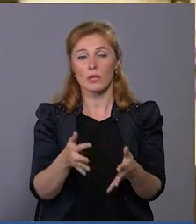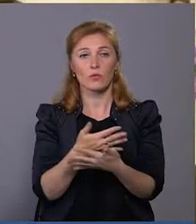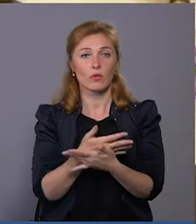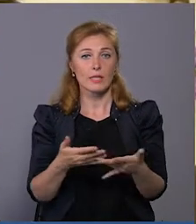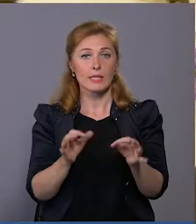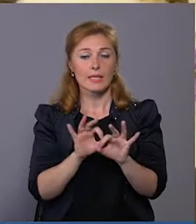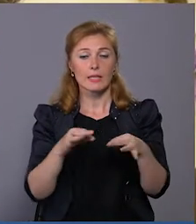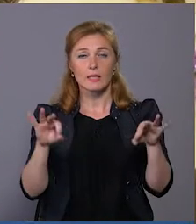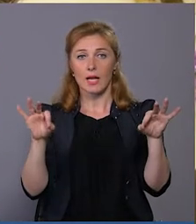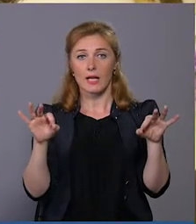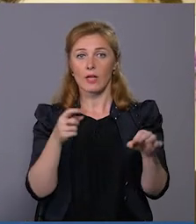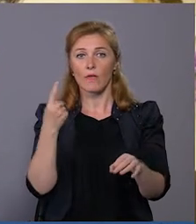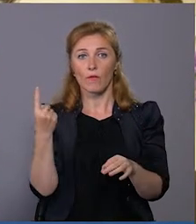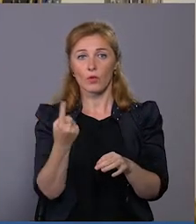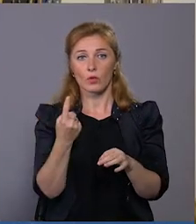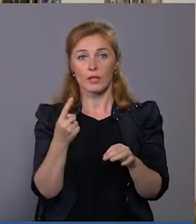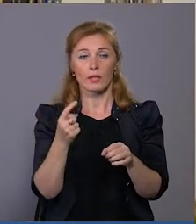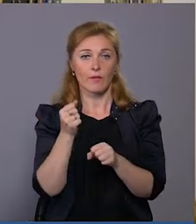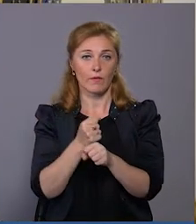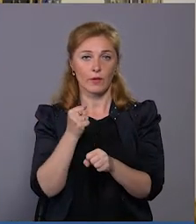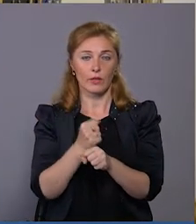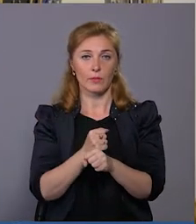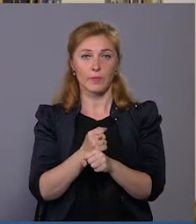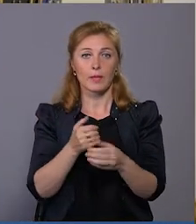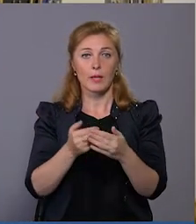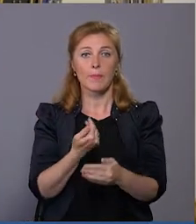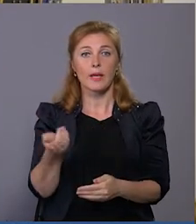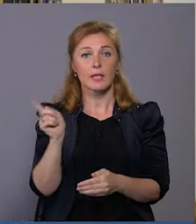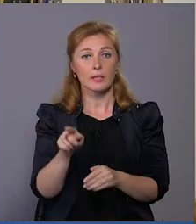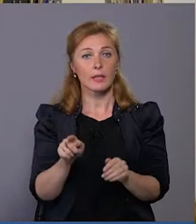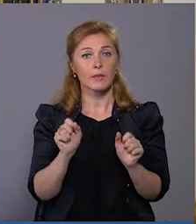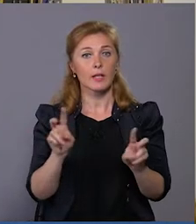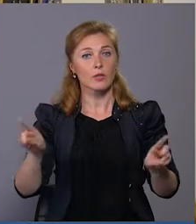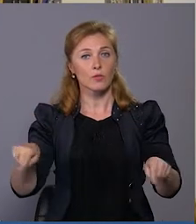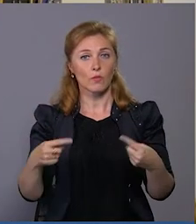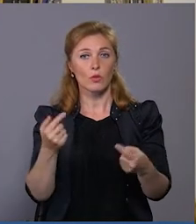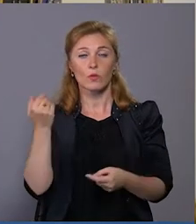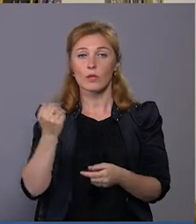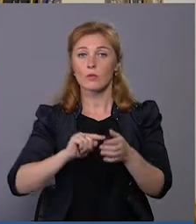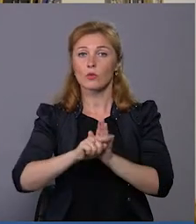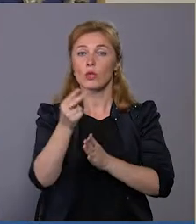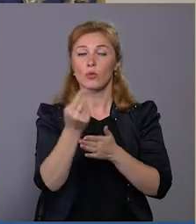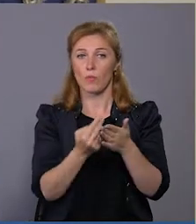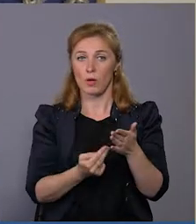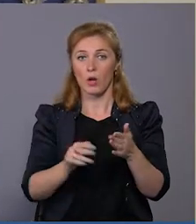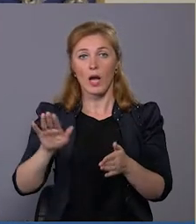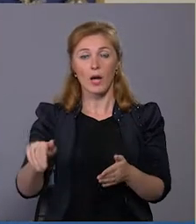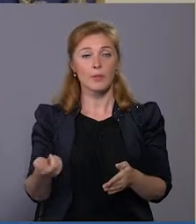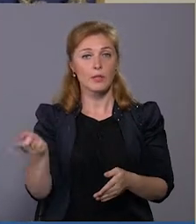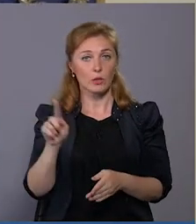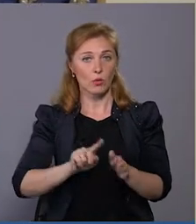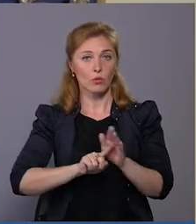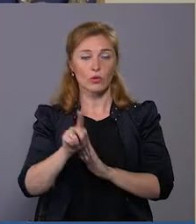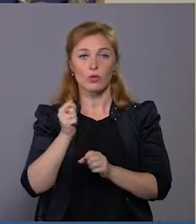в один цілий виріб. Перед тим, як створювати прикраси, Олена Марчук малює ескізи. Після того береться до роботи.